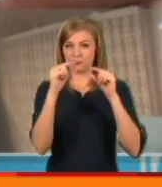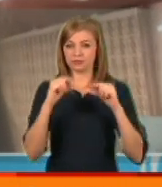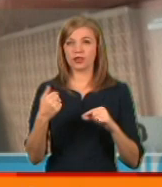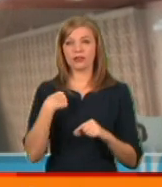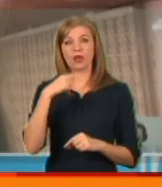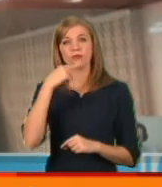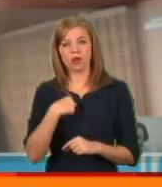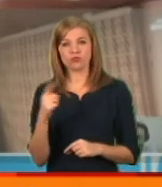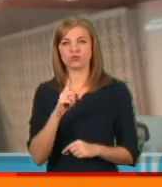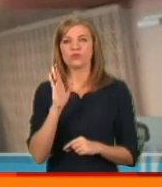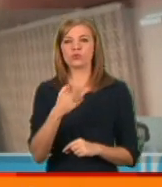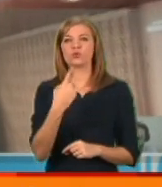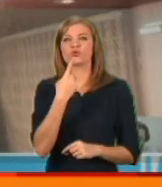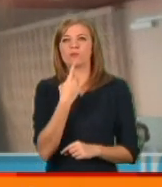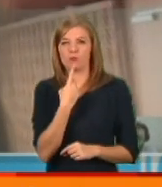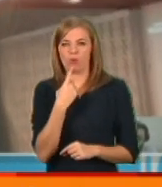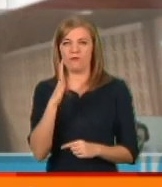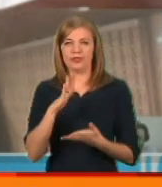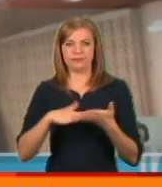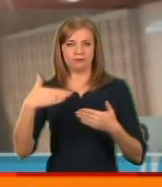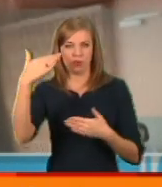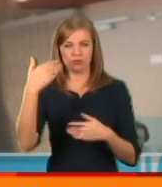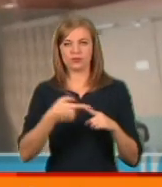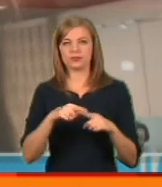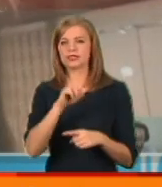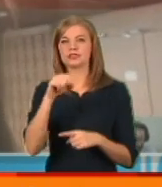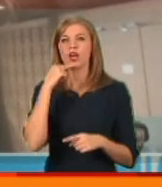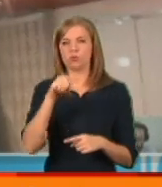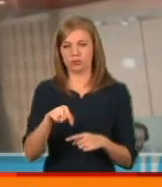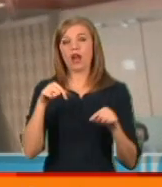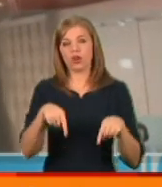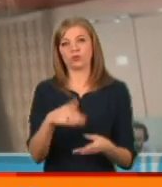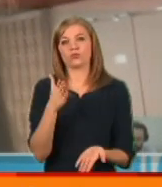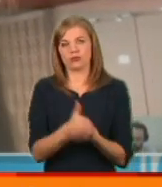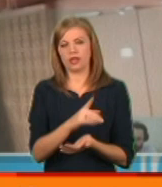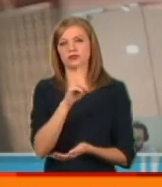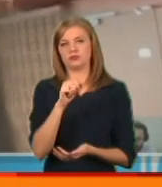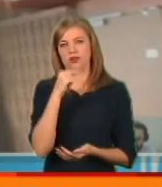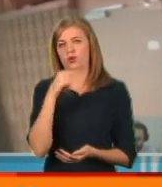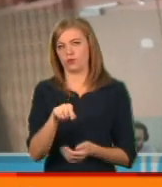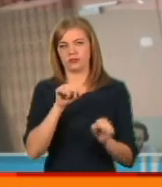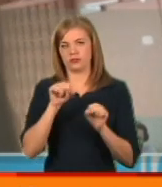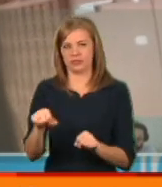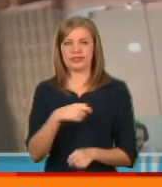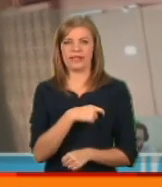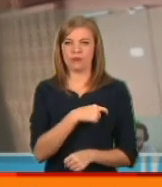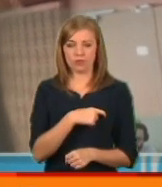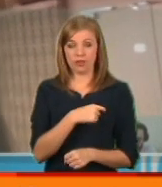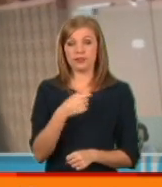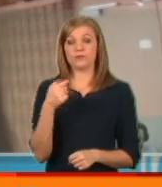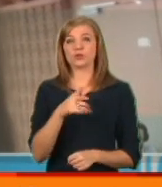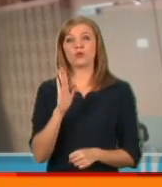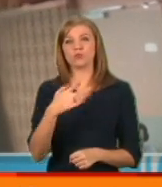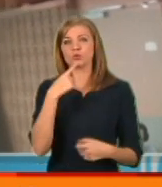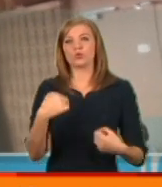націкають, що будуть пробувати в майбутньому ці проросійські, а тут є проросійські абсолютно точно депутати і делегати,